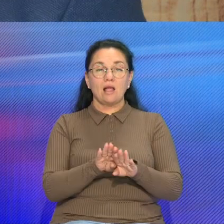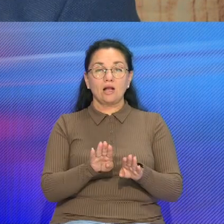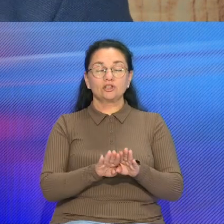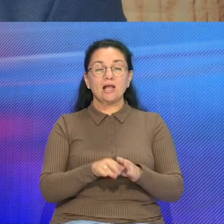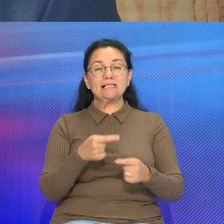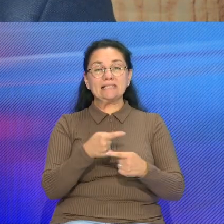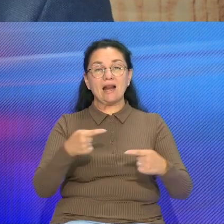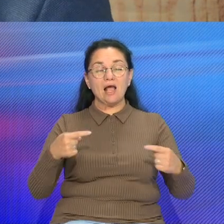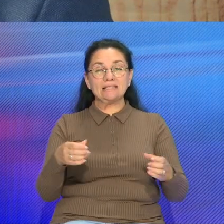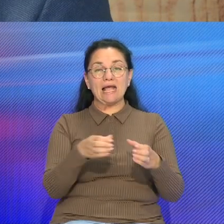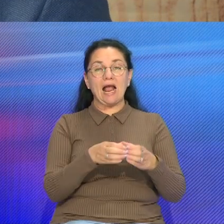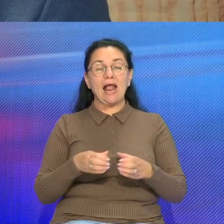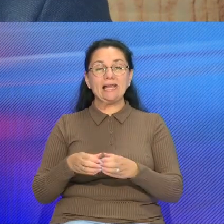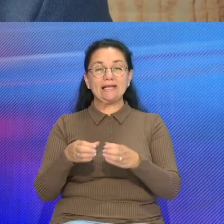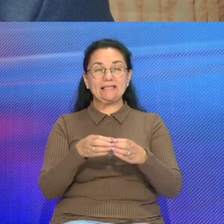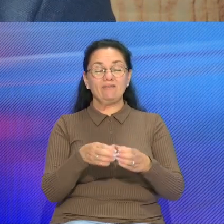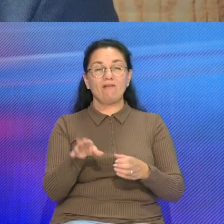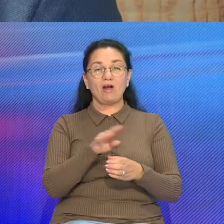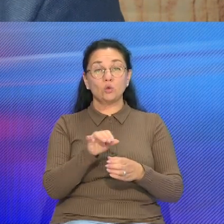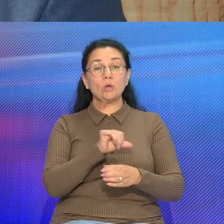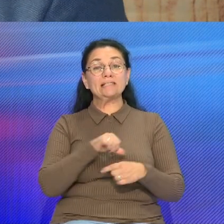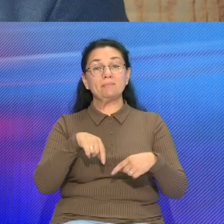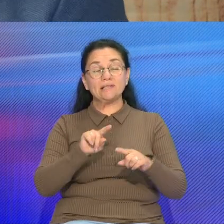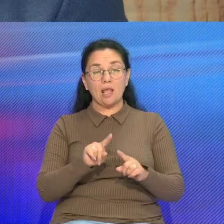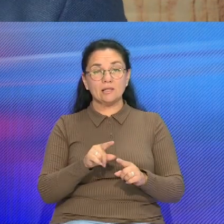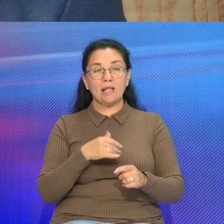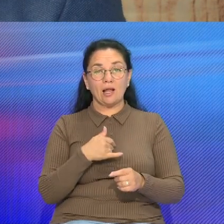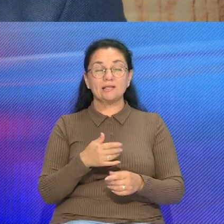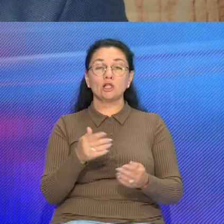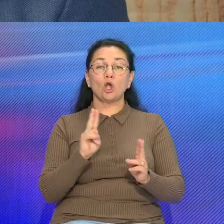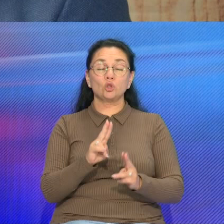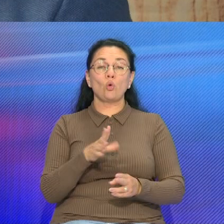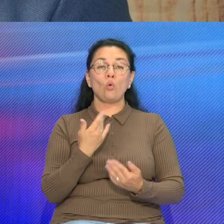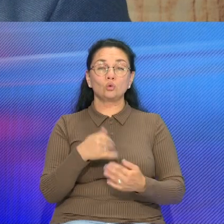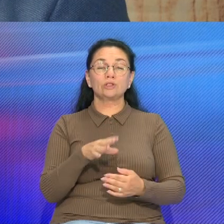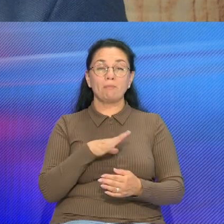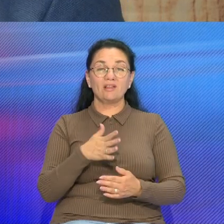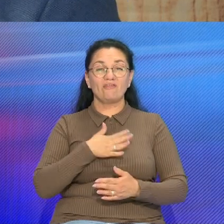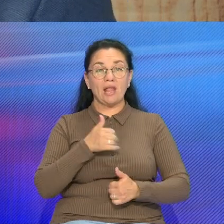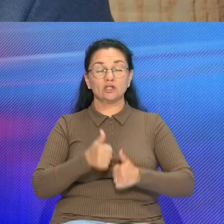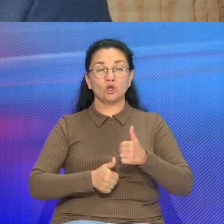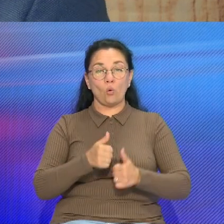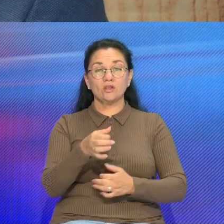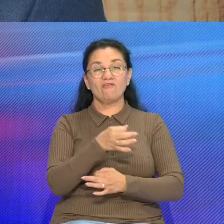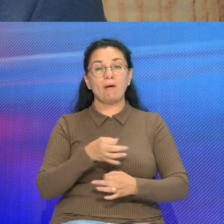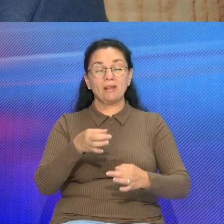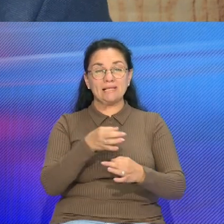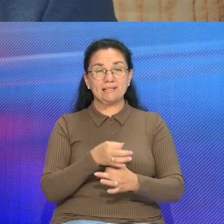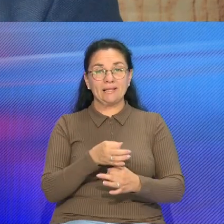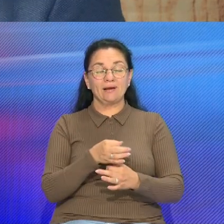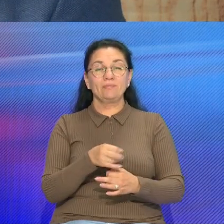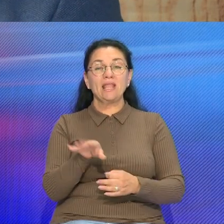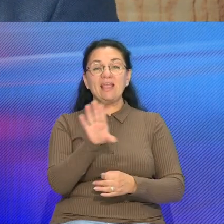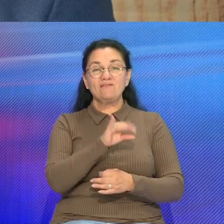разных коллективов Кто-то самостоятельно заявлялся Кто проходил у нас уже в наших конкурсах областных отбор Поэтому всех